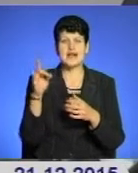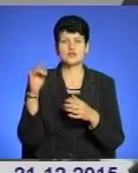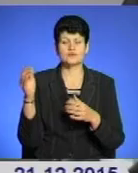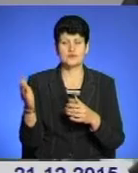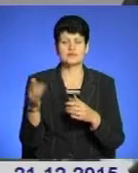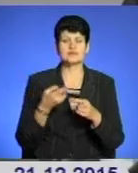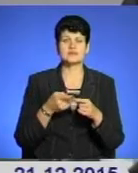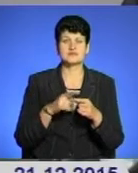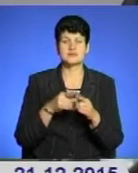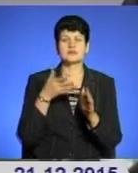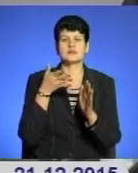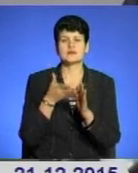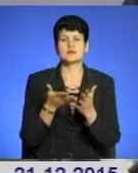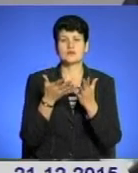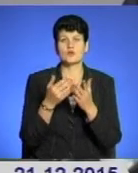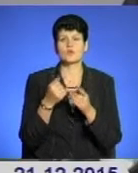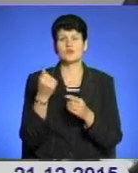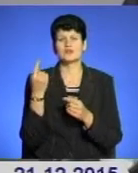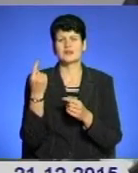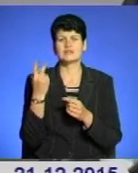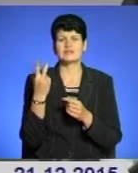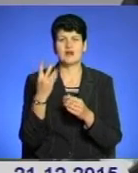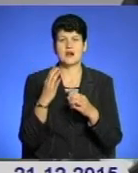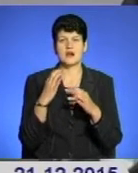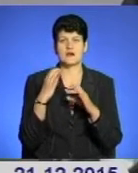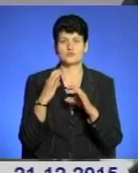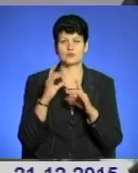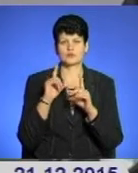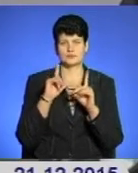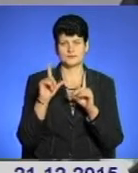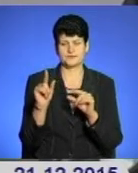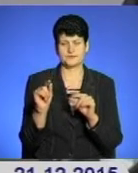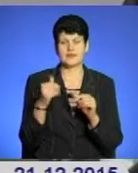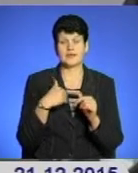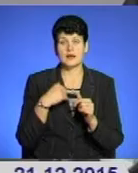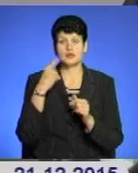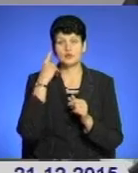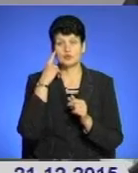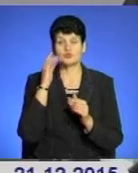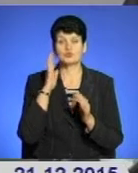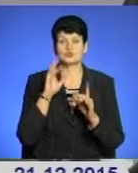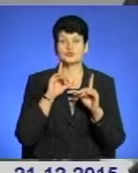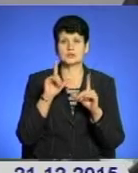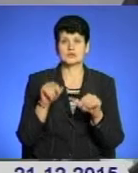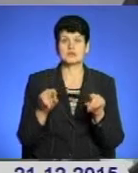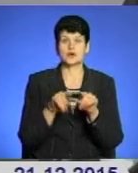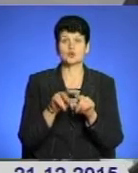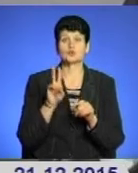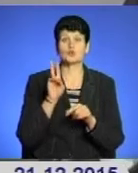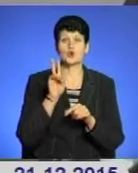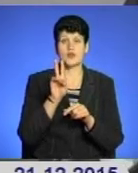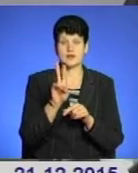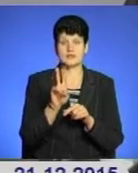Однозначно, що туди будуть по одному, по два автобуси курсувати. І я думаю, що якщо ще будуть курсувати також тролейбуси,